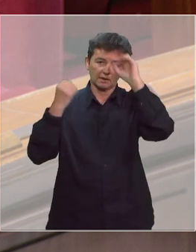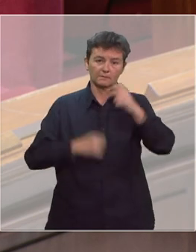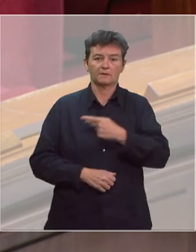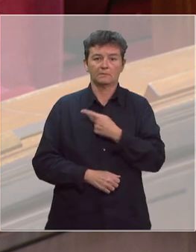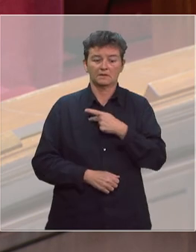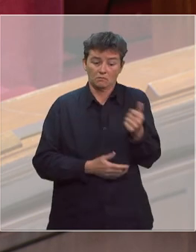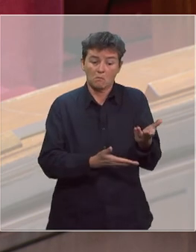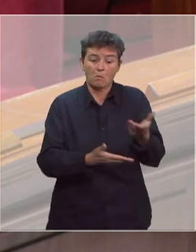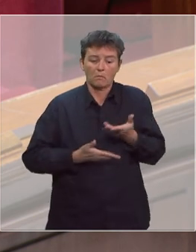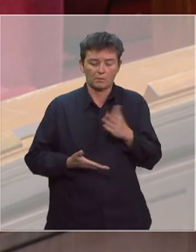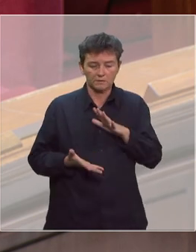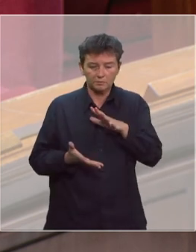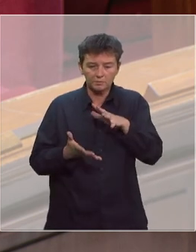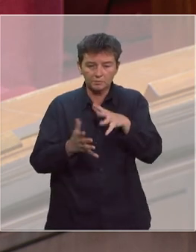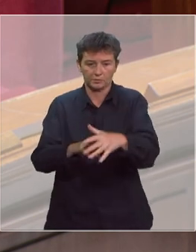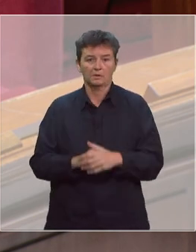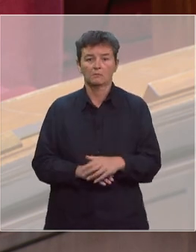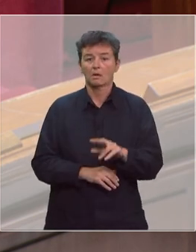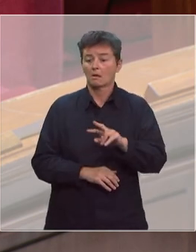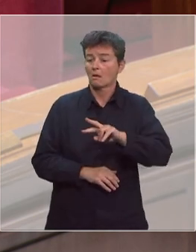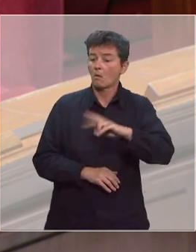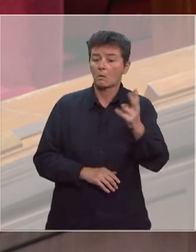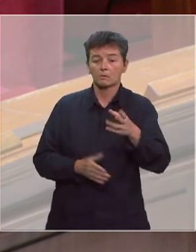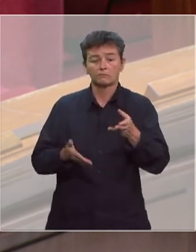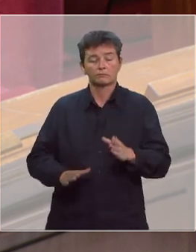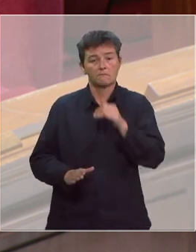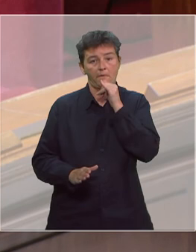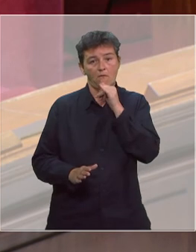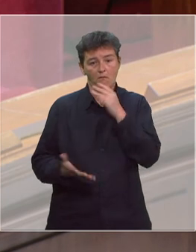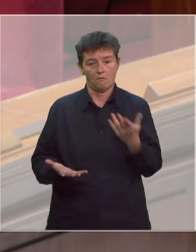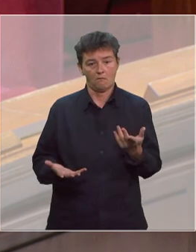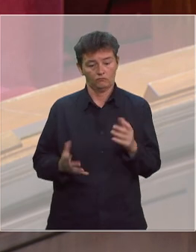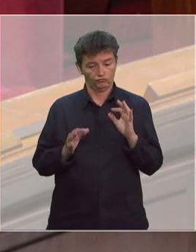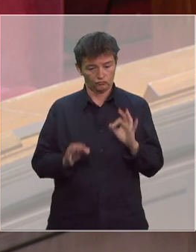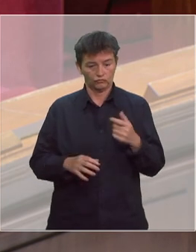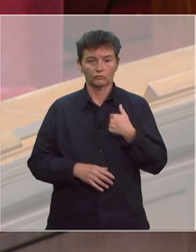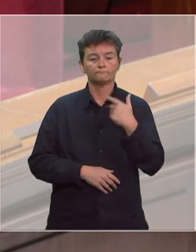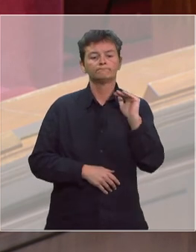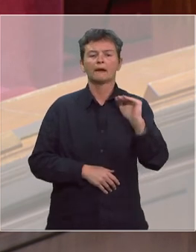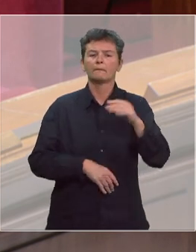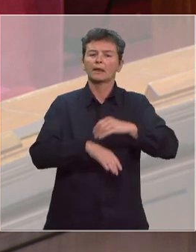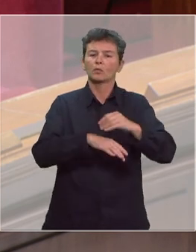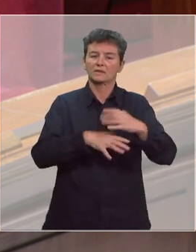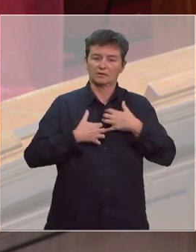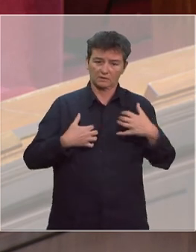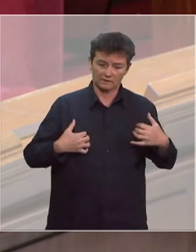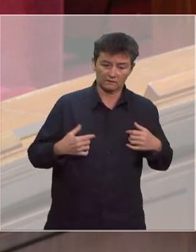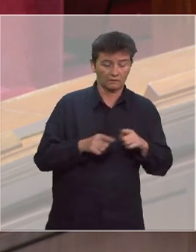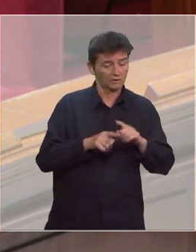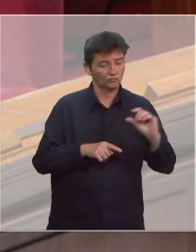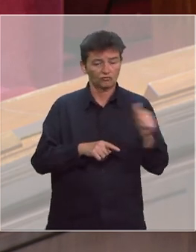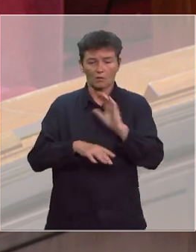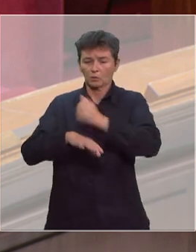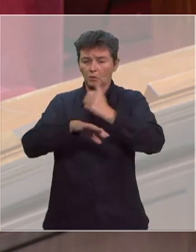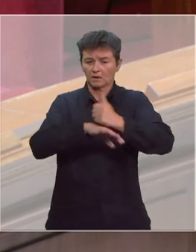qui proposent une évolution. D'autres n'ont pas encore statué sur la question et nous avons saisi à la fois le Conseil scientifique et l'ensemble des autorités de santé